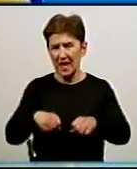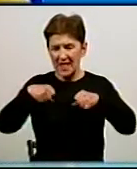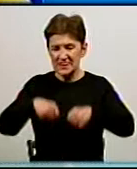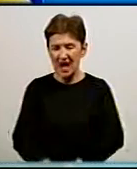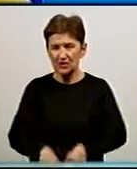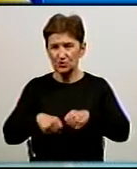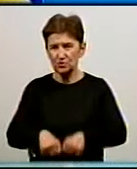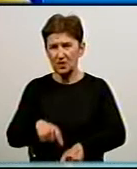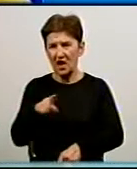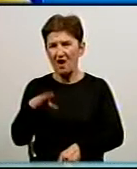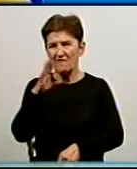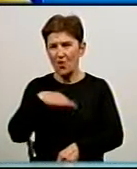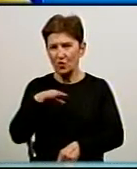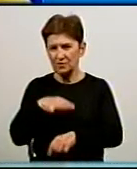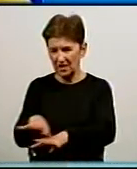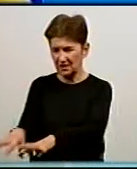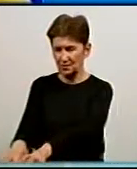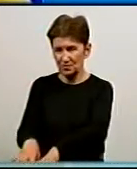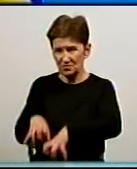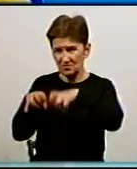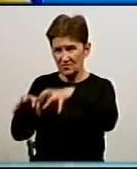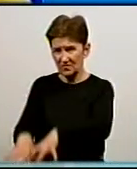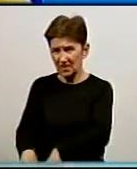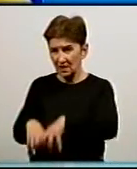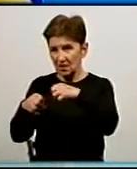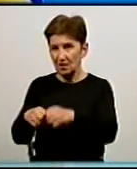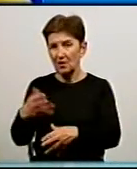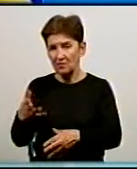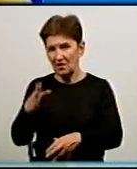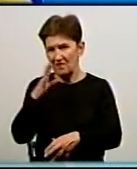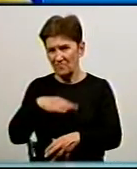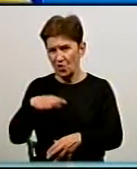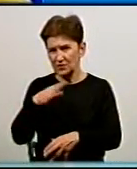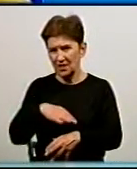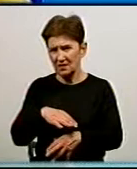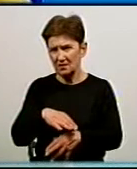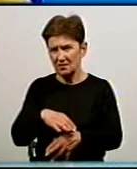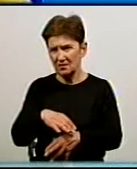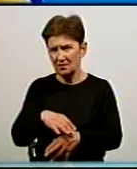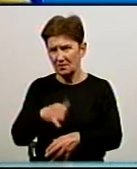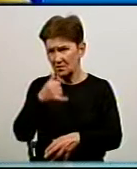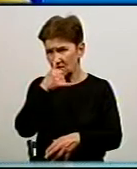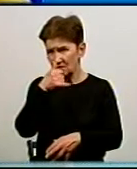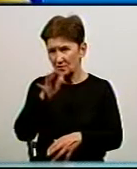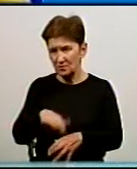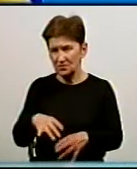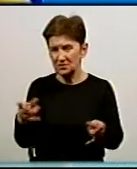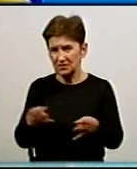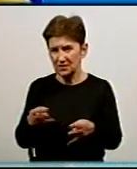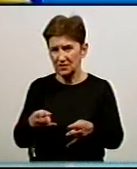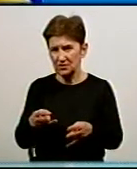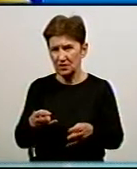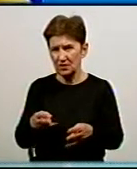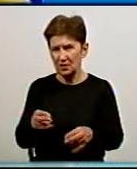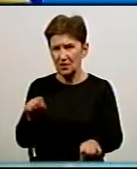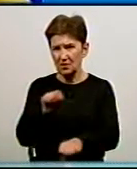перекачувала січні води, тому що, якщо водопровод можна відключити, то січні води їх неможливо відключити, їх необхідно перекачувати,